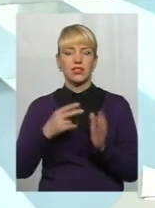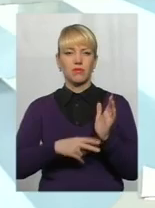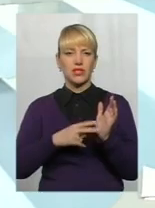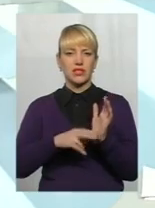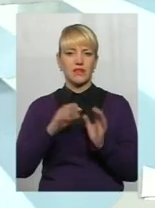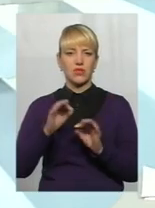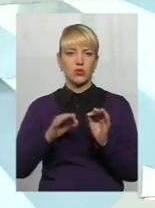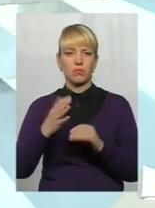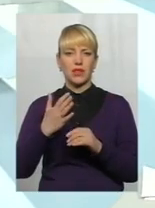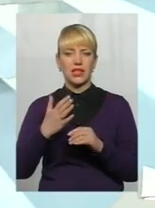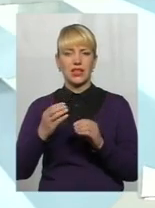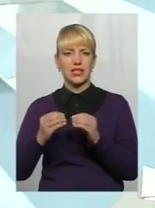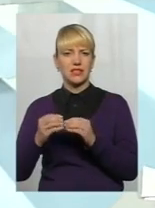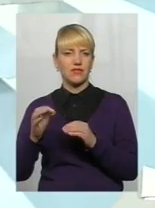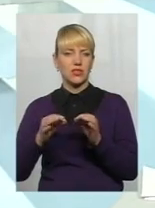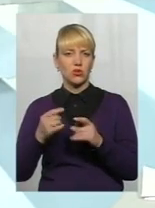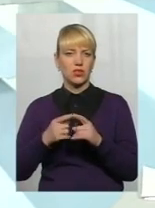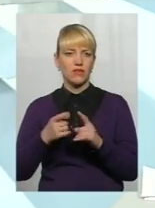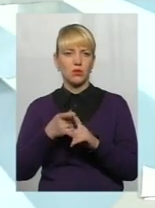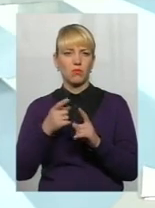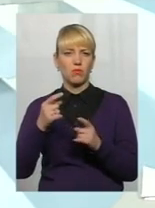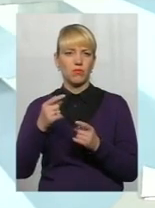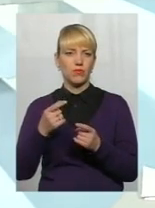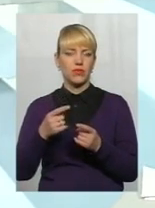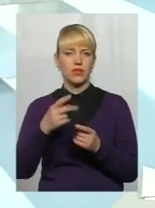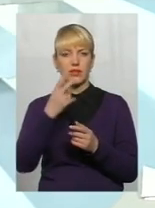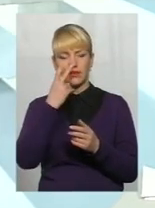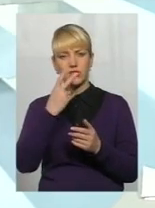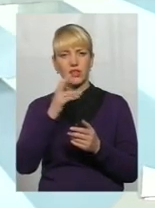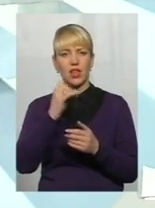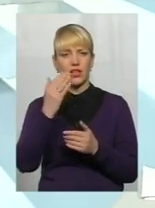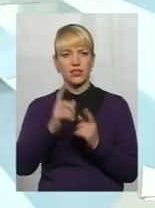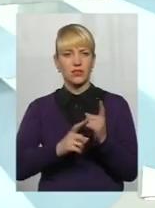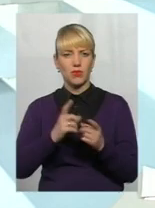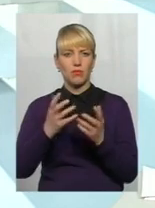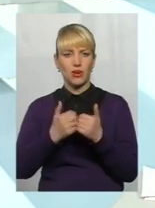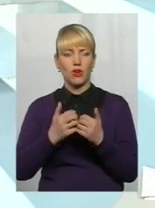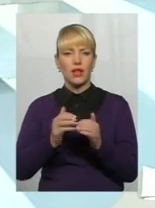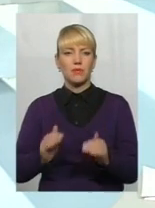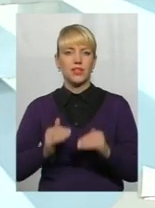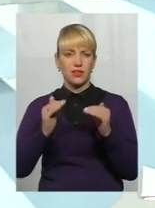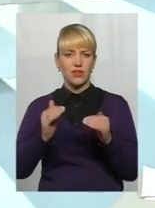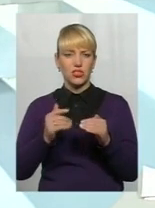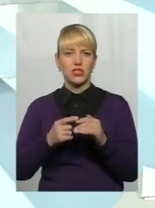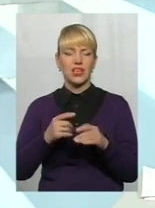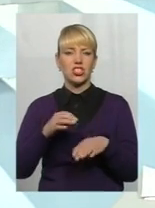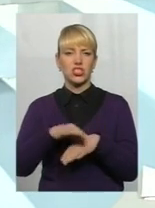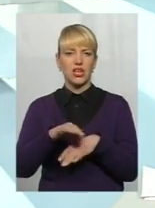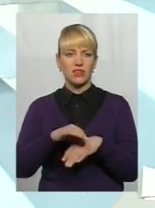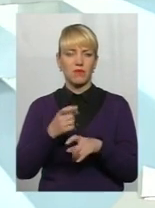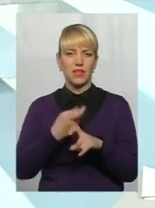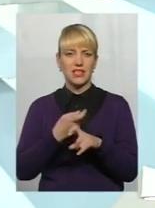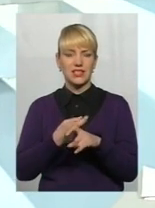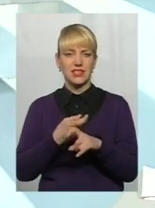прожиткового мінімуму, відповідно, зв'язкою з зміною вони будуть перераховані. Підвищення жертвам нацистських переслідувань. В них також